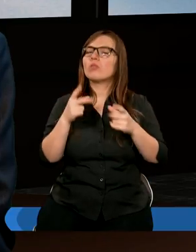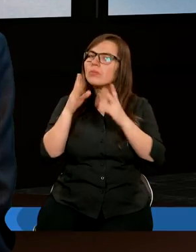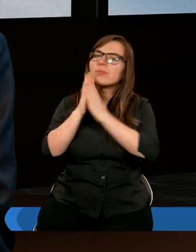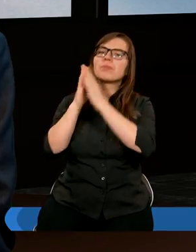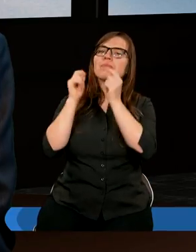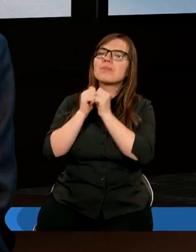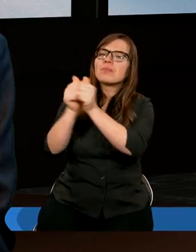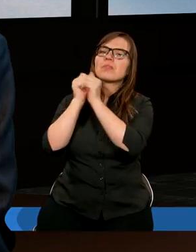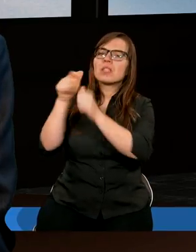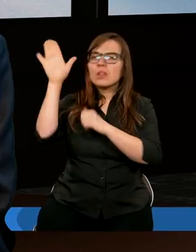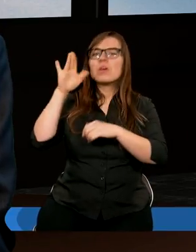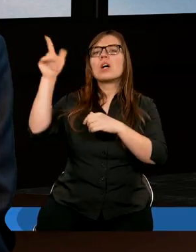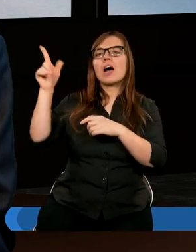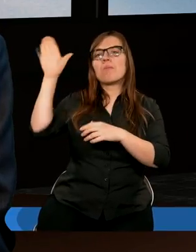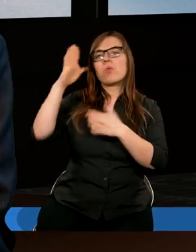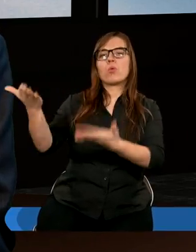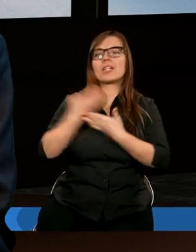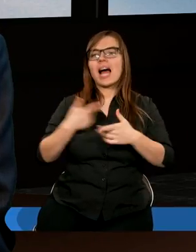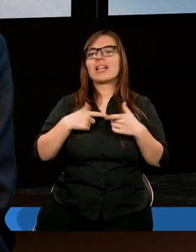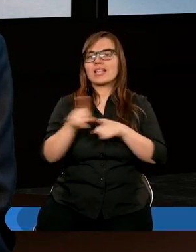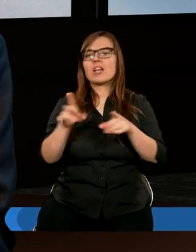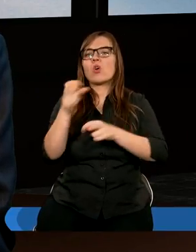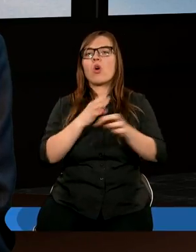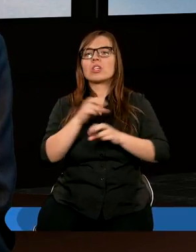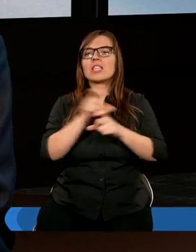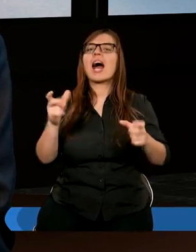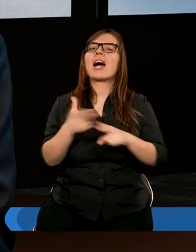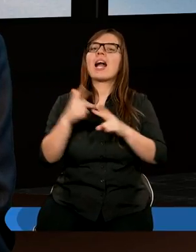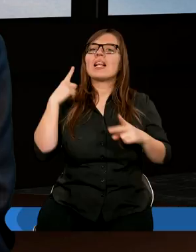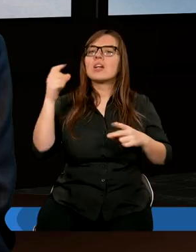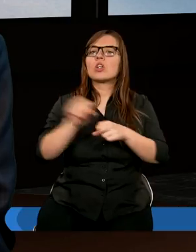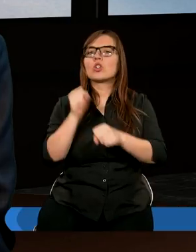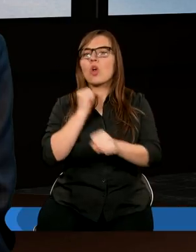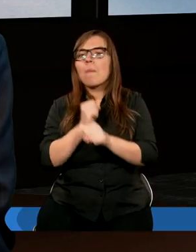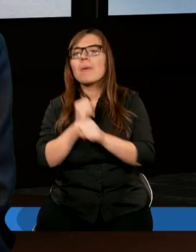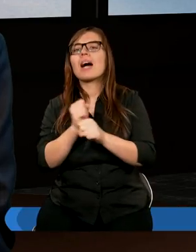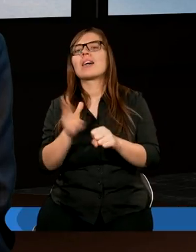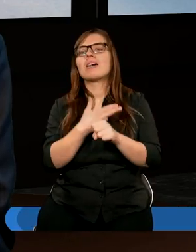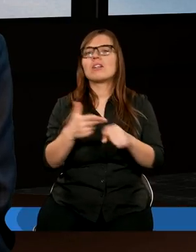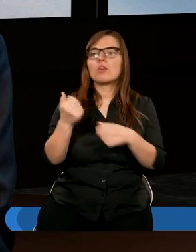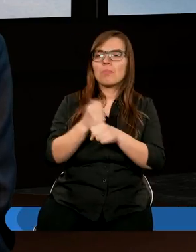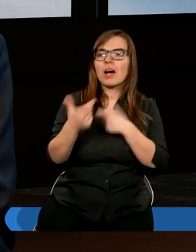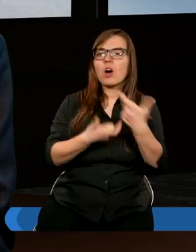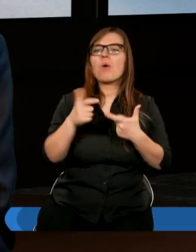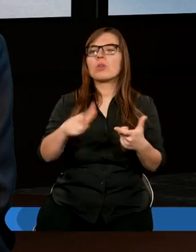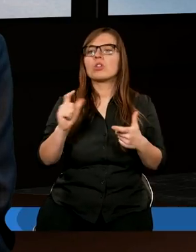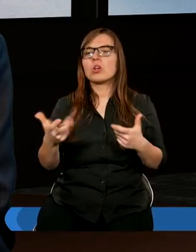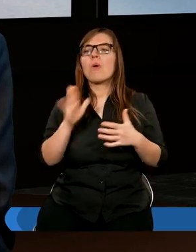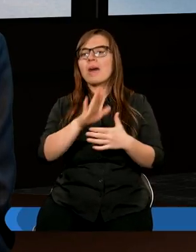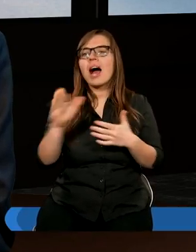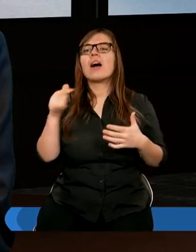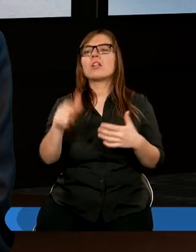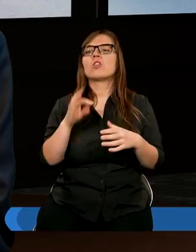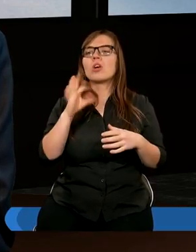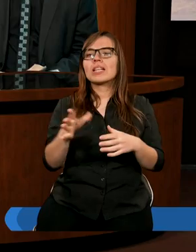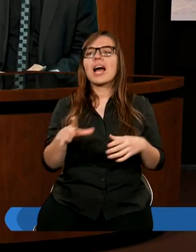a Pan Bóg na końcu mu ten czas oszczędza wtedy, kiedy idzie do pracy, kiedy szafuje tym, co ma. Myślę,